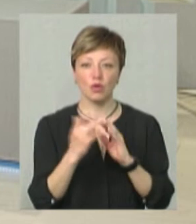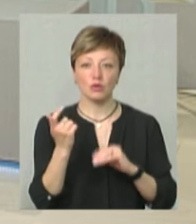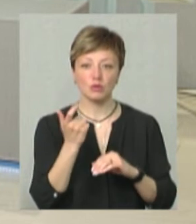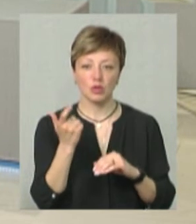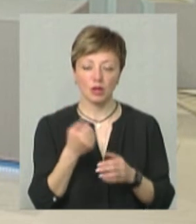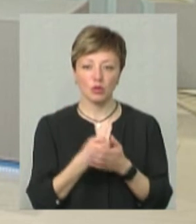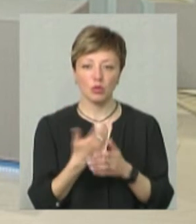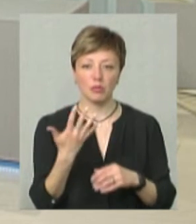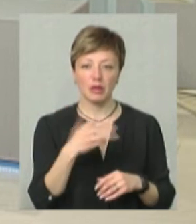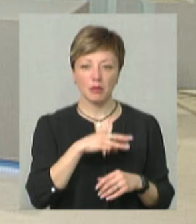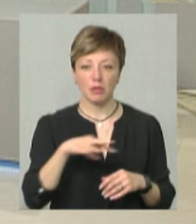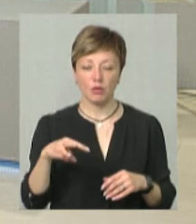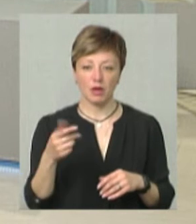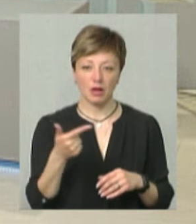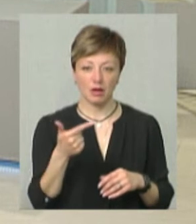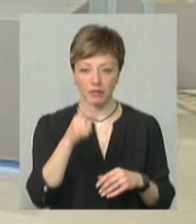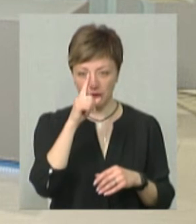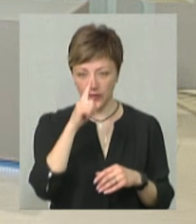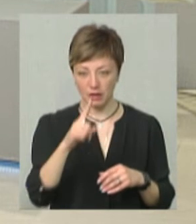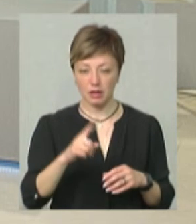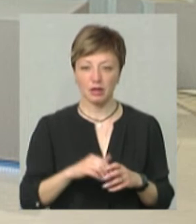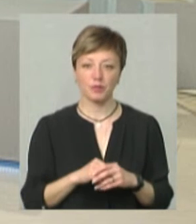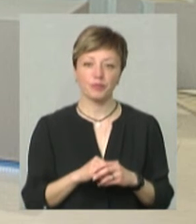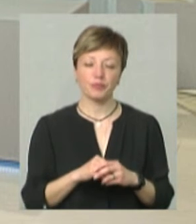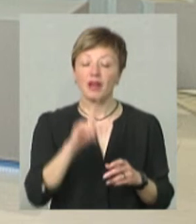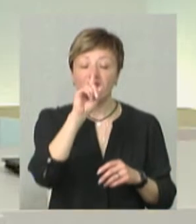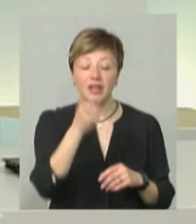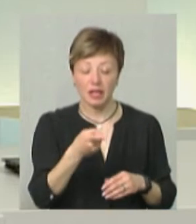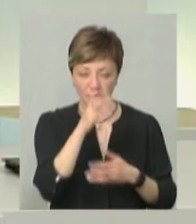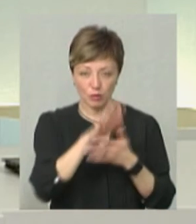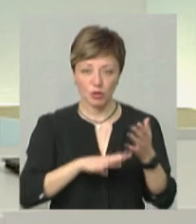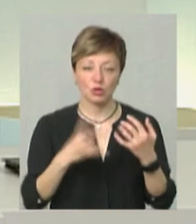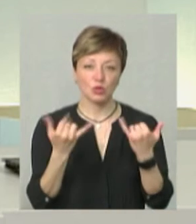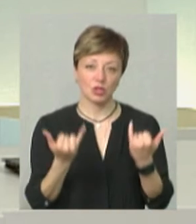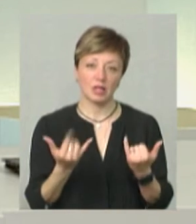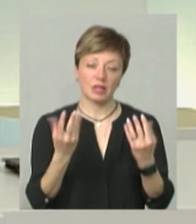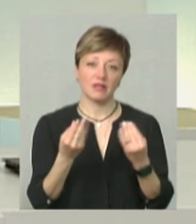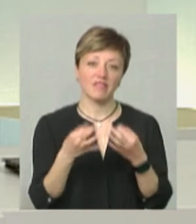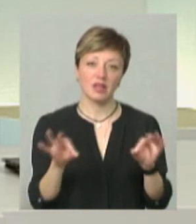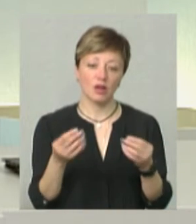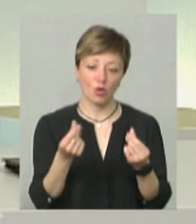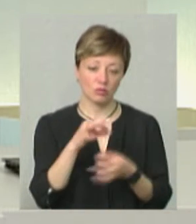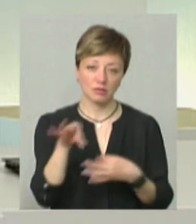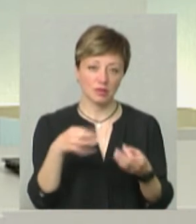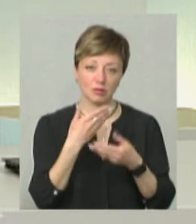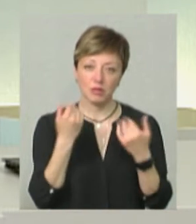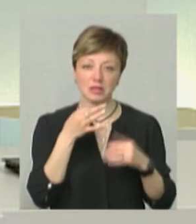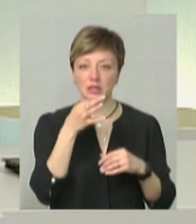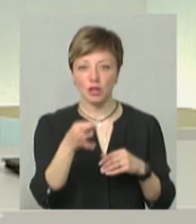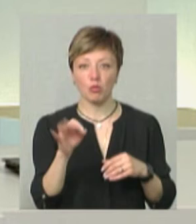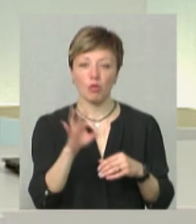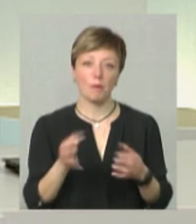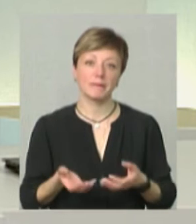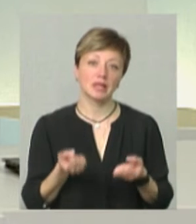п'яти мільйонів гривень в рік. Але на сьогоднішній день, знов таки, грошей вільних немає, тому сказати, що про